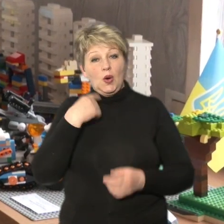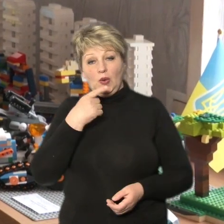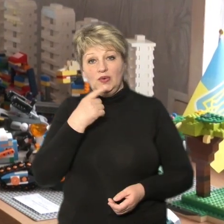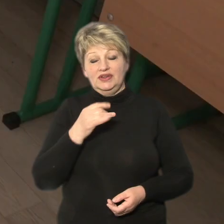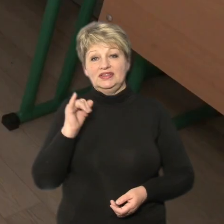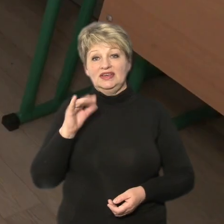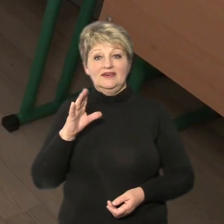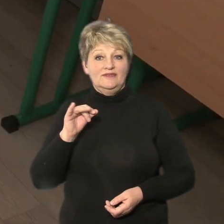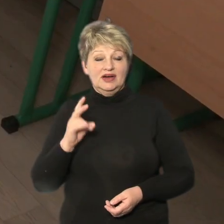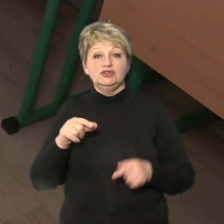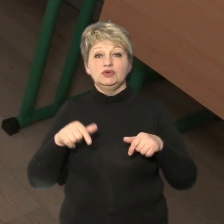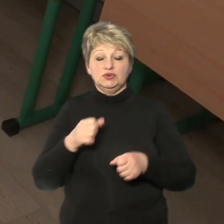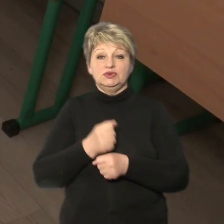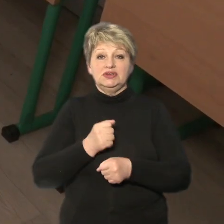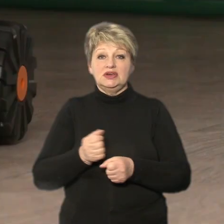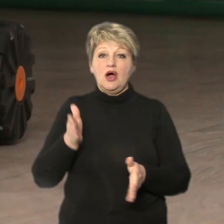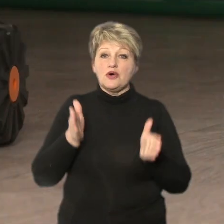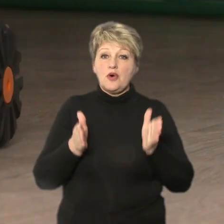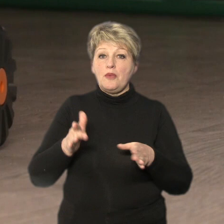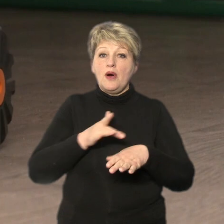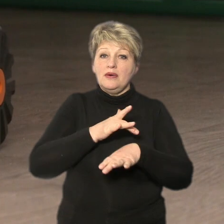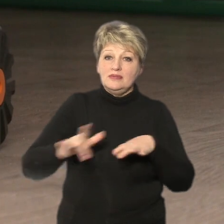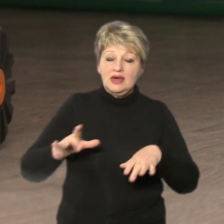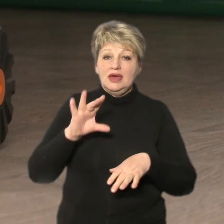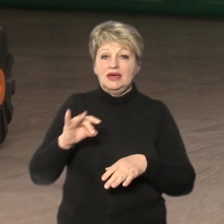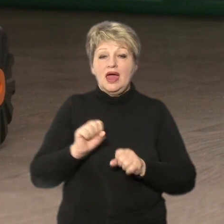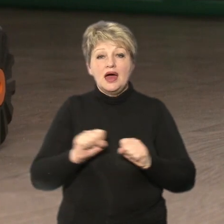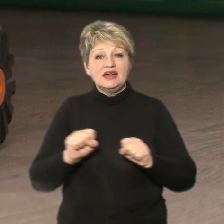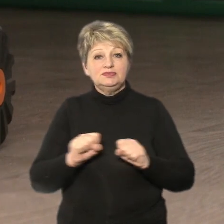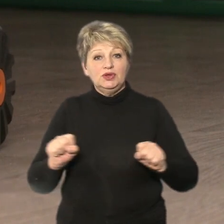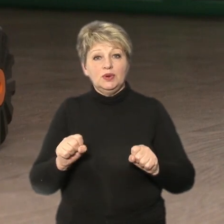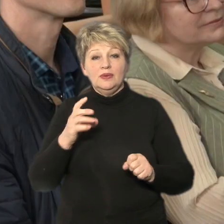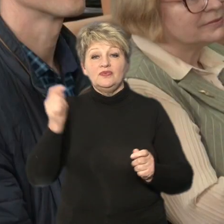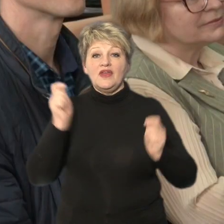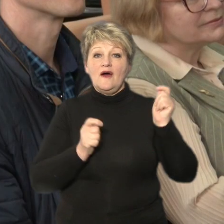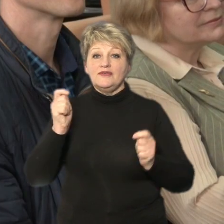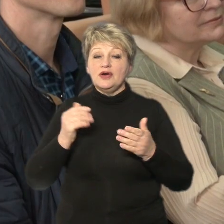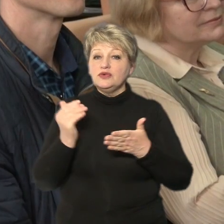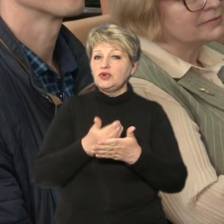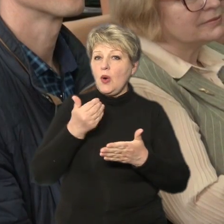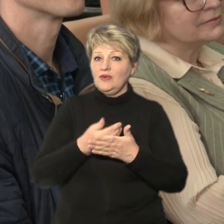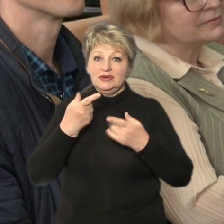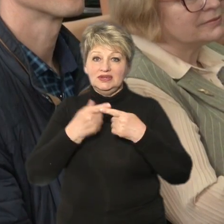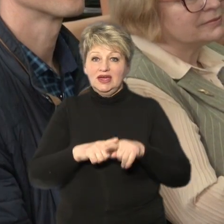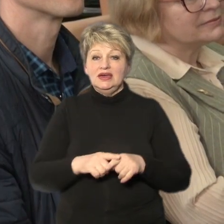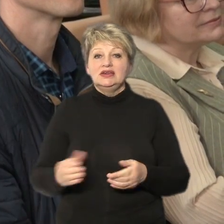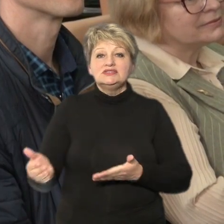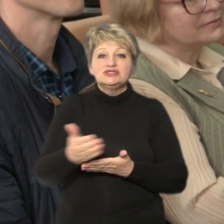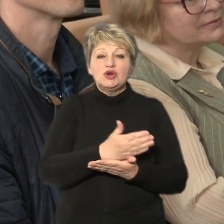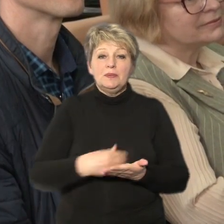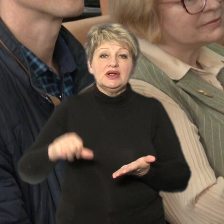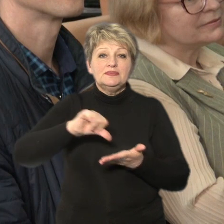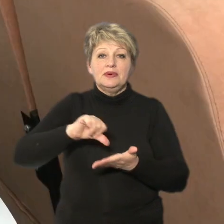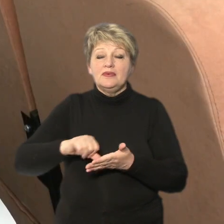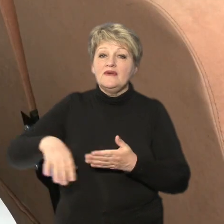Шрамко. Є тут і роботи-знищувачі, і розмінувачі. На фестивалі інноваційних технологій зібралися представники всіх